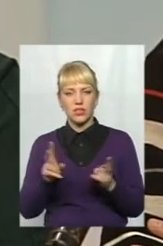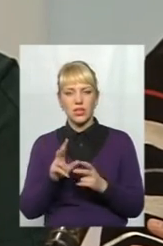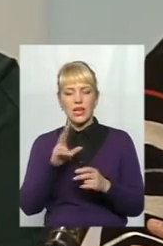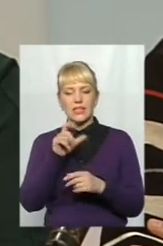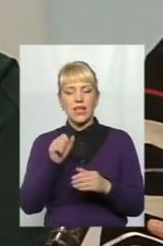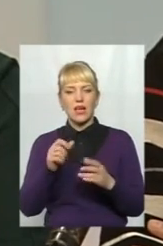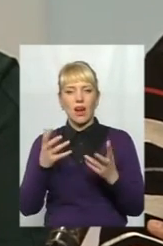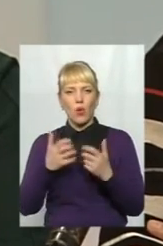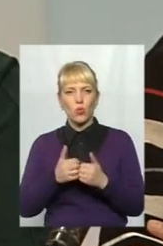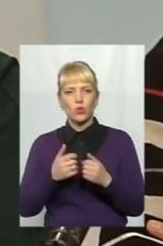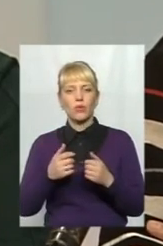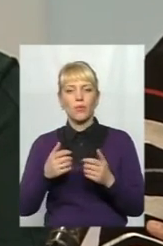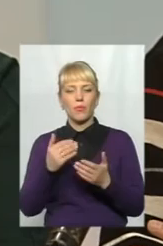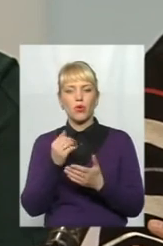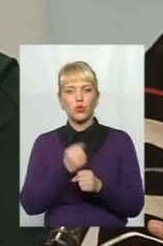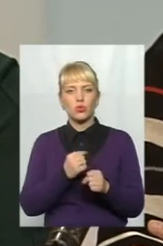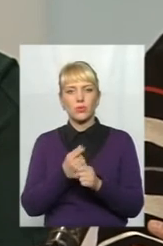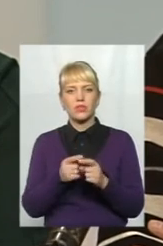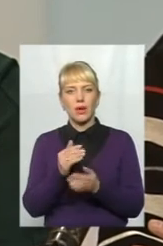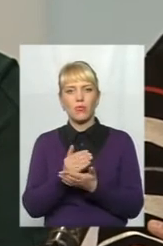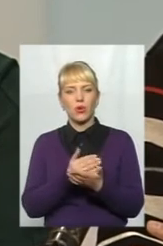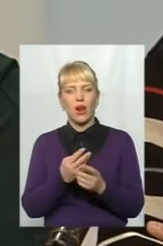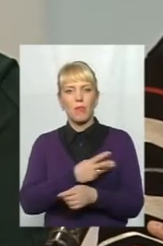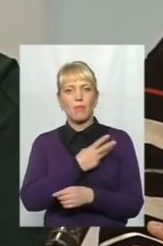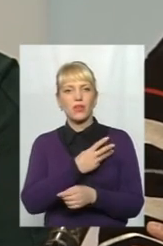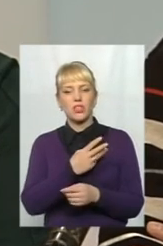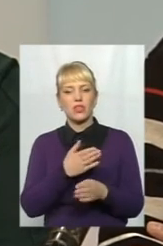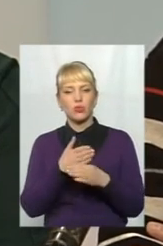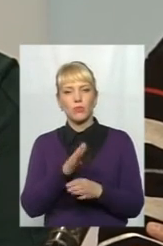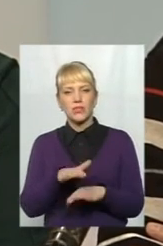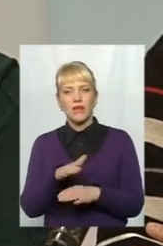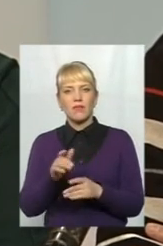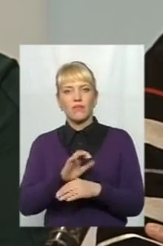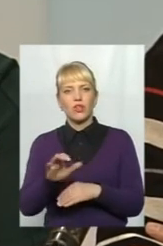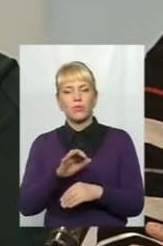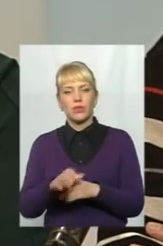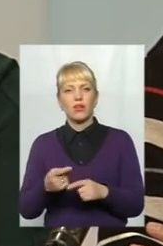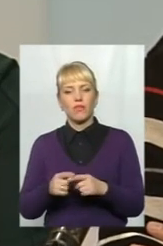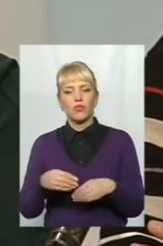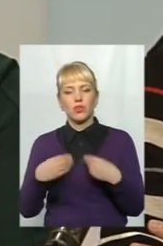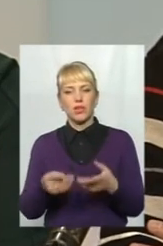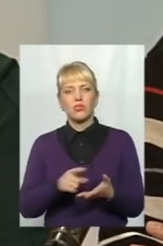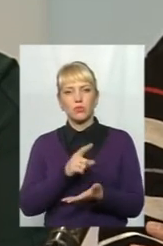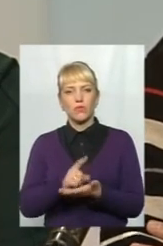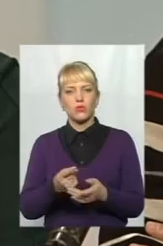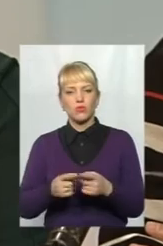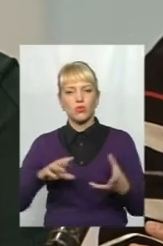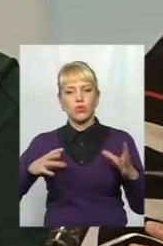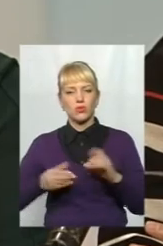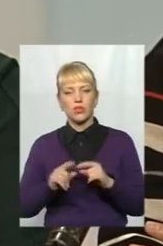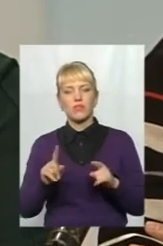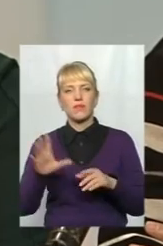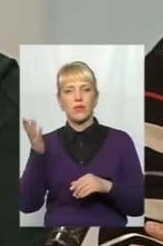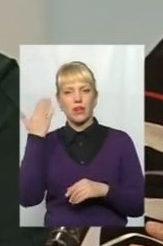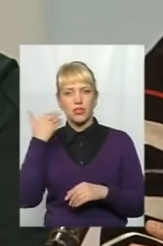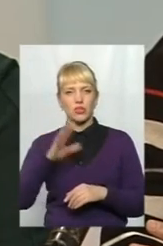програми сьогодні, і далі бажання все-таки допомогти місцевим виробникам сьогодні, вона дасть обов'язку той результат, що все, що